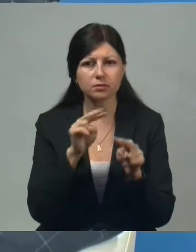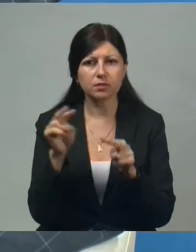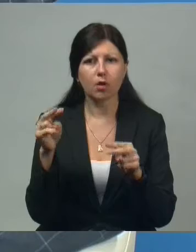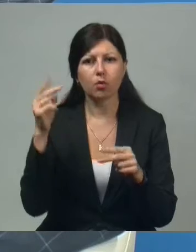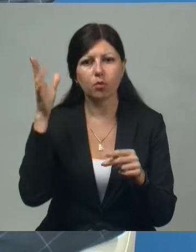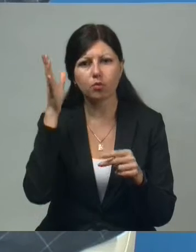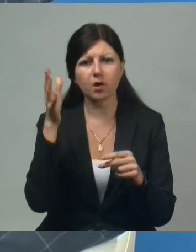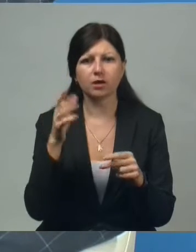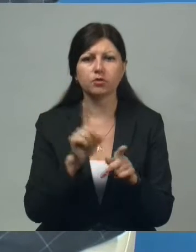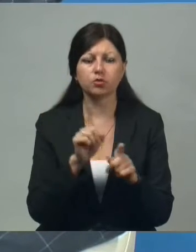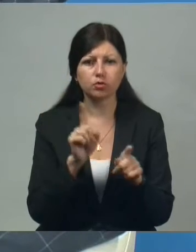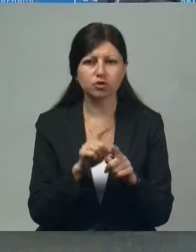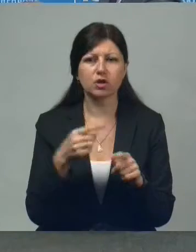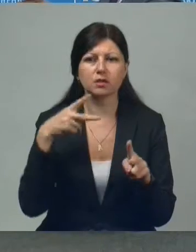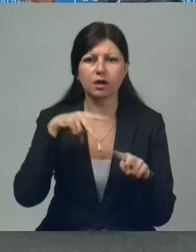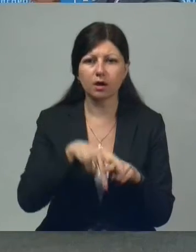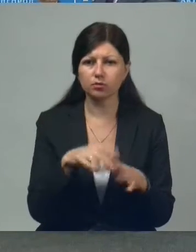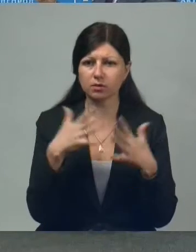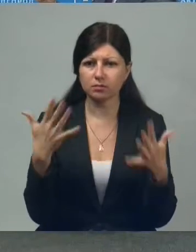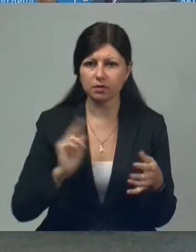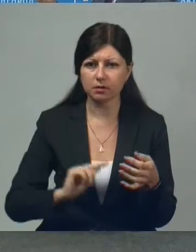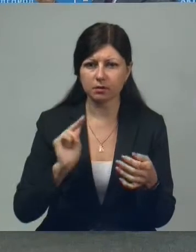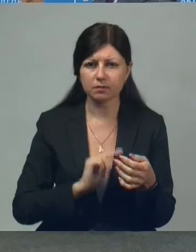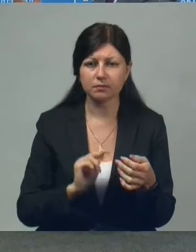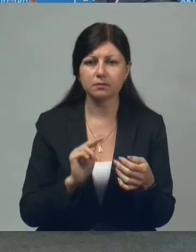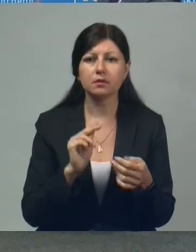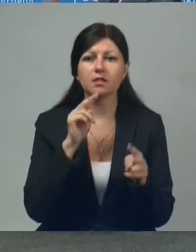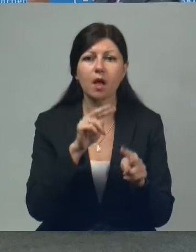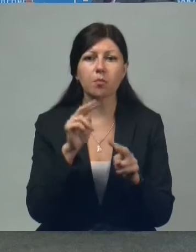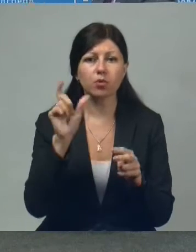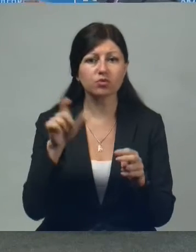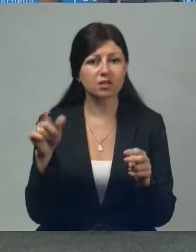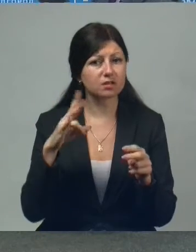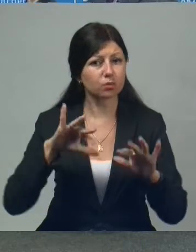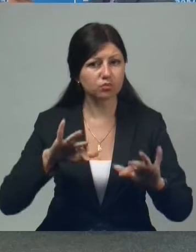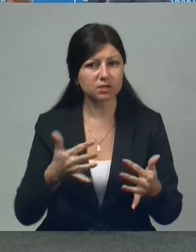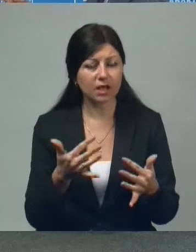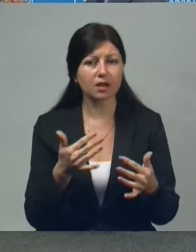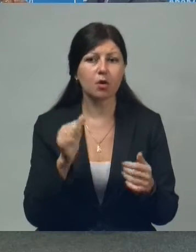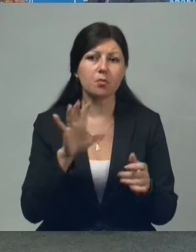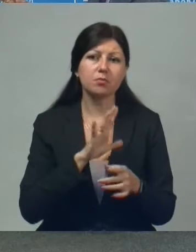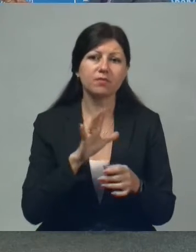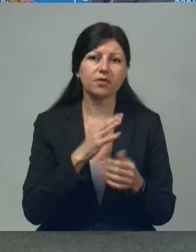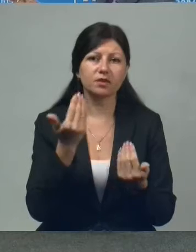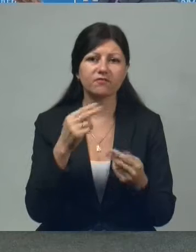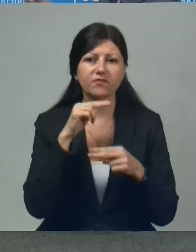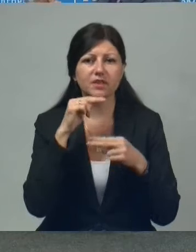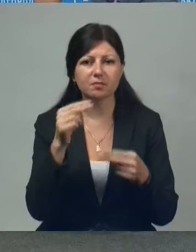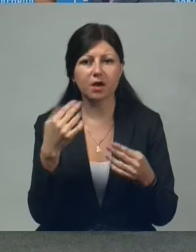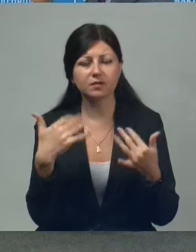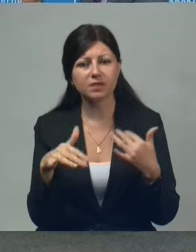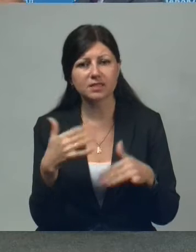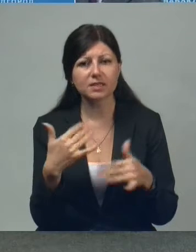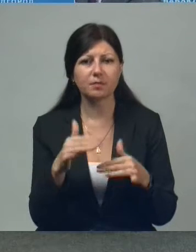ума, физическая концентрация. Совершенно верно. Наблюдатели не устали, не притупилось ли их внимание, не